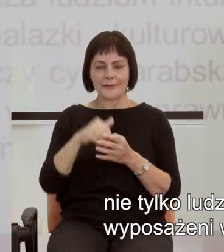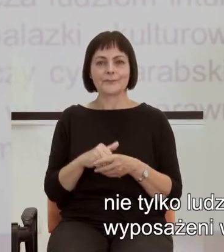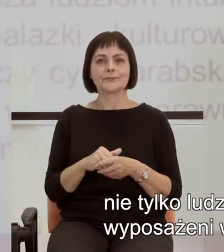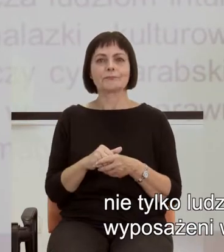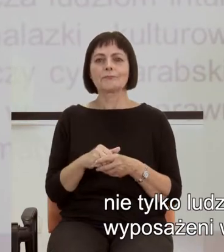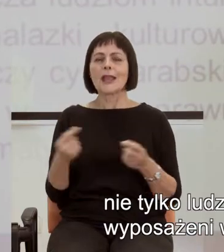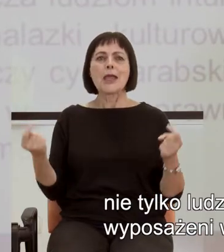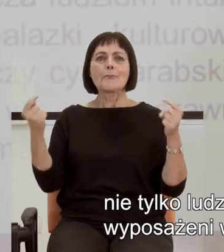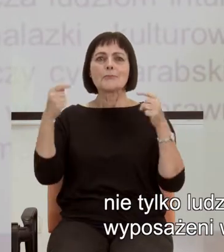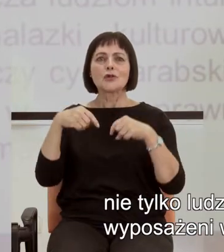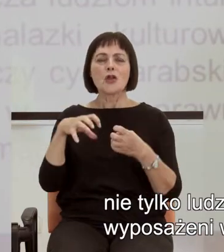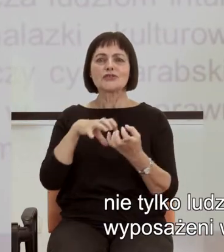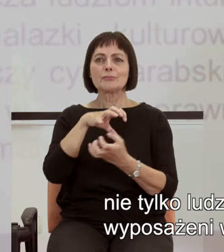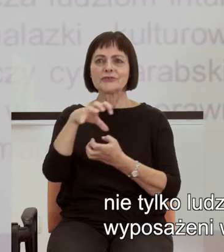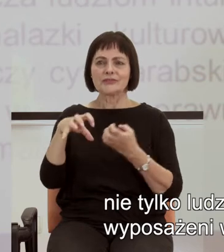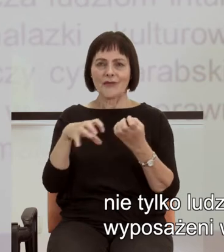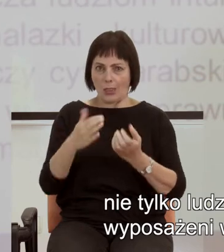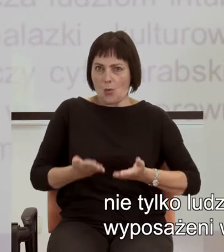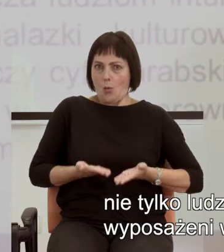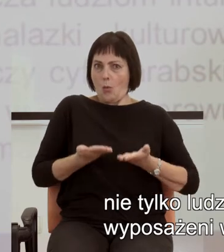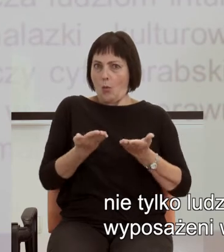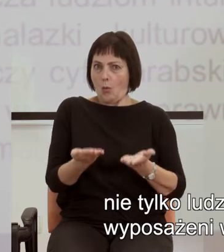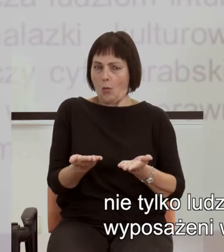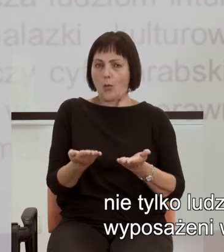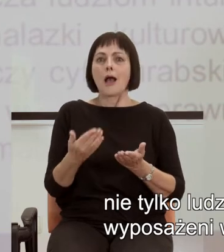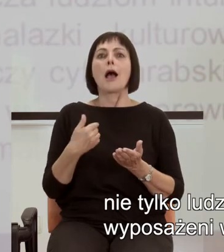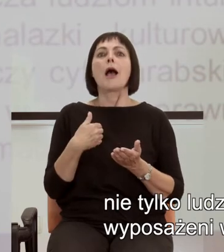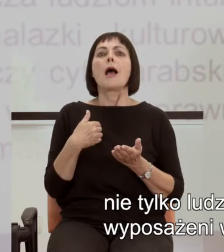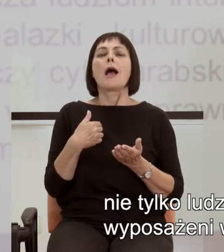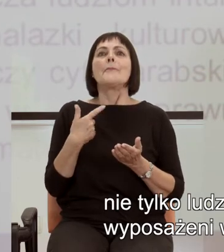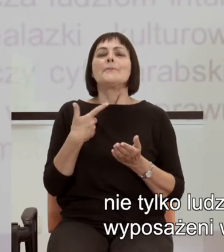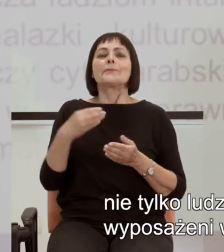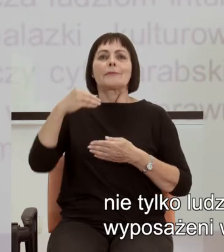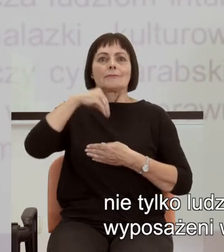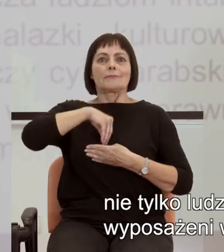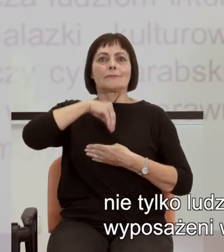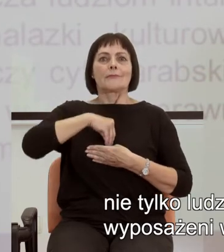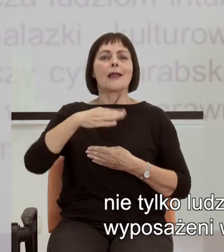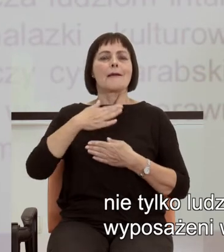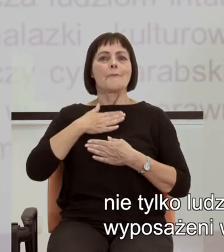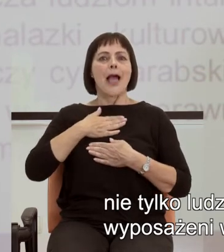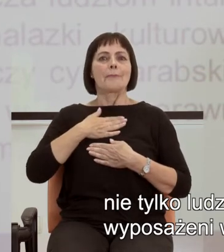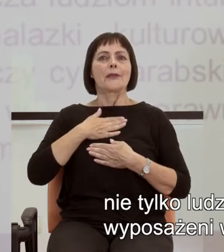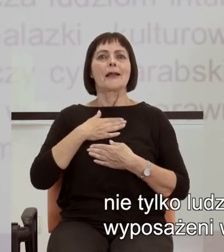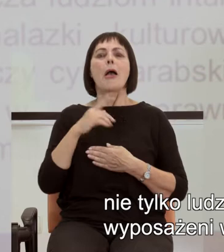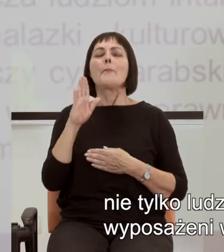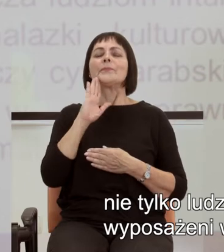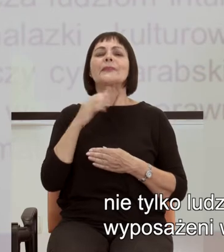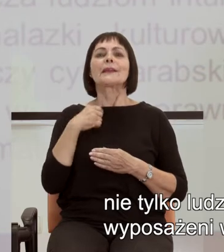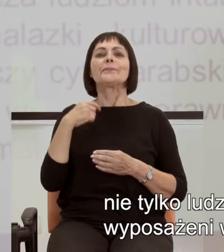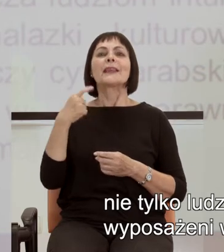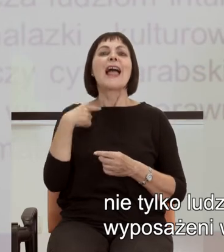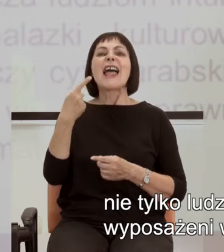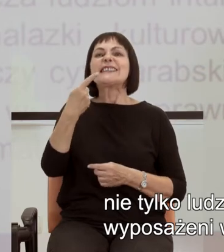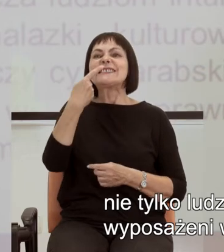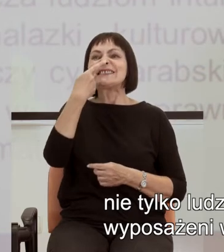przychodzimy na świat wyposażeni w coś, co zostało określone jako zmysł